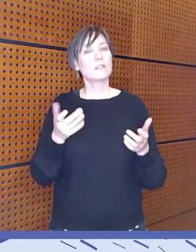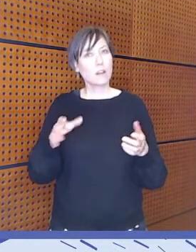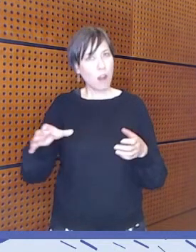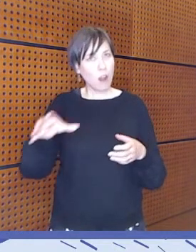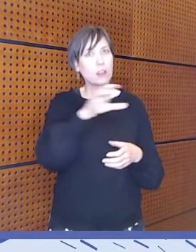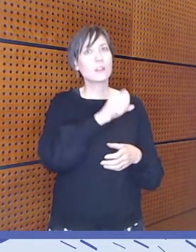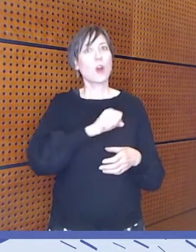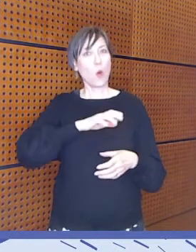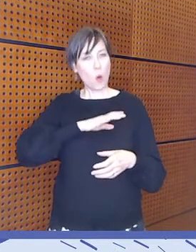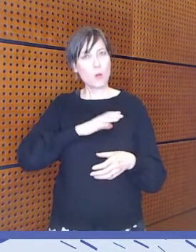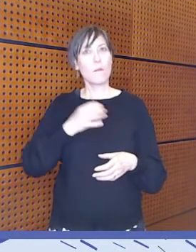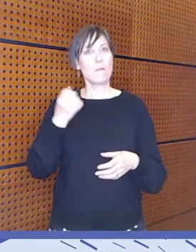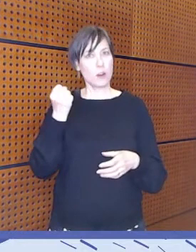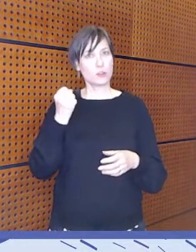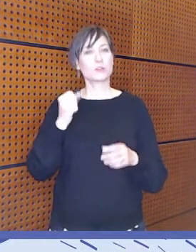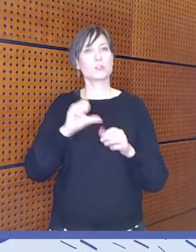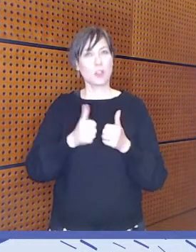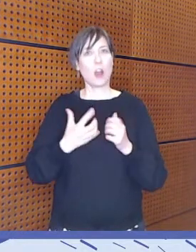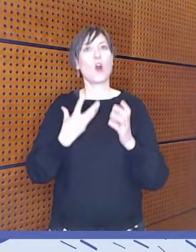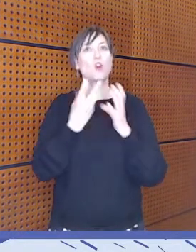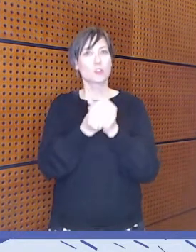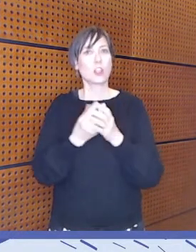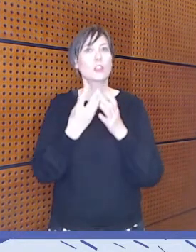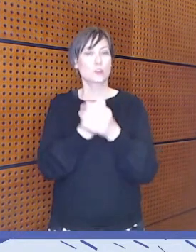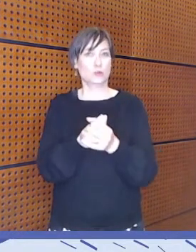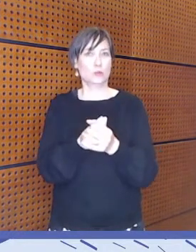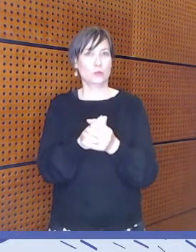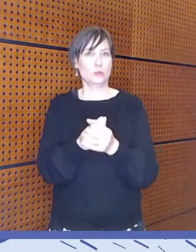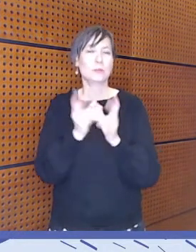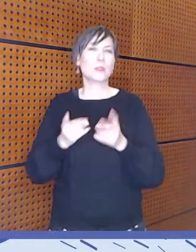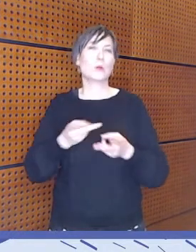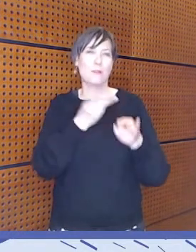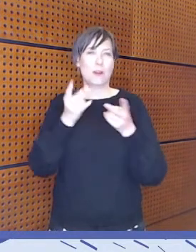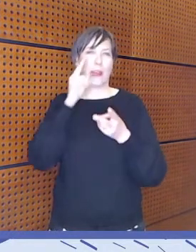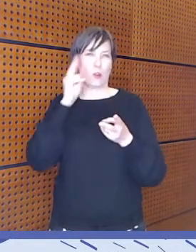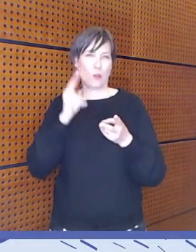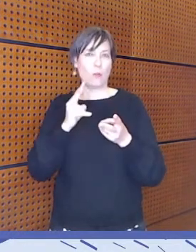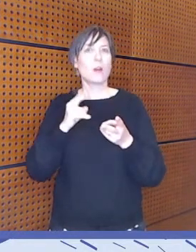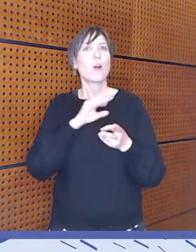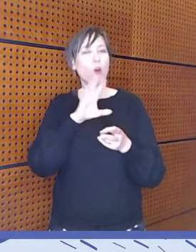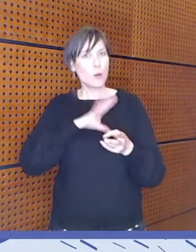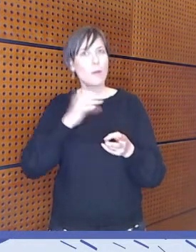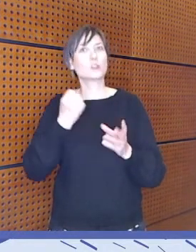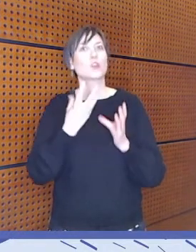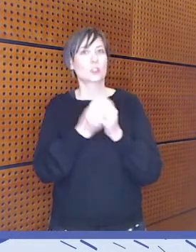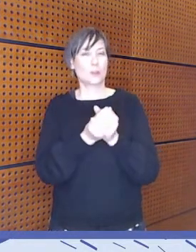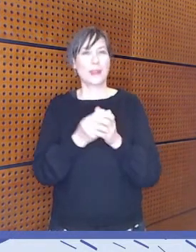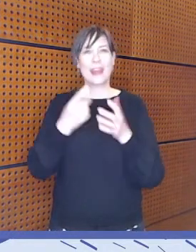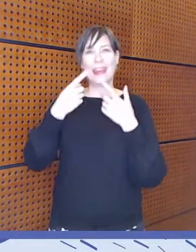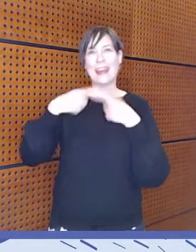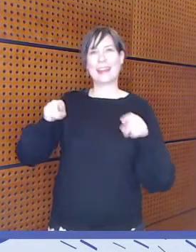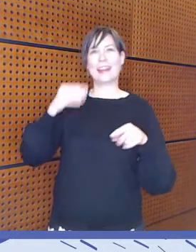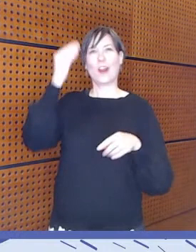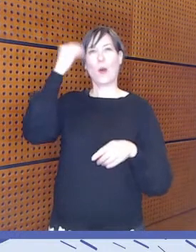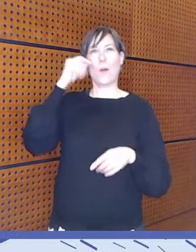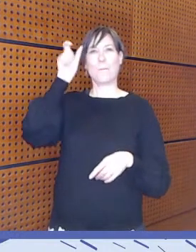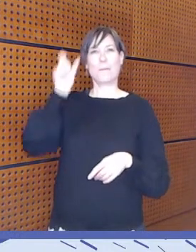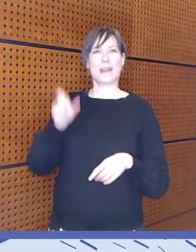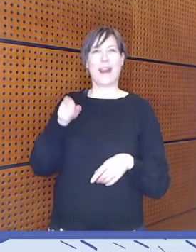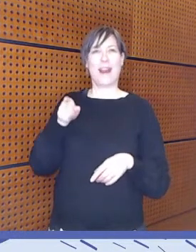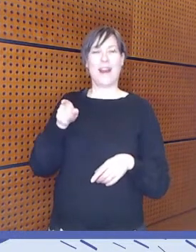osallisia ja myös sen yhdenvertaisuuden näkökulmasta. Erilainen oppija on vähän tämmöinen ei kauhean